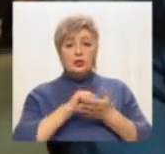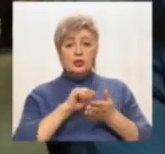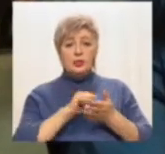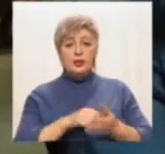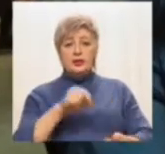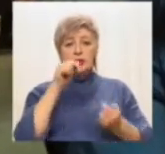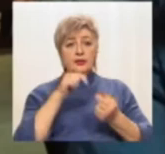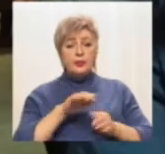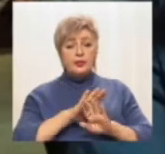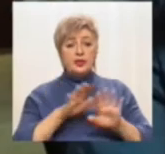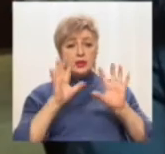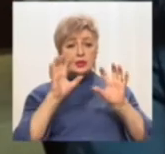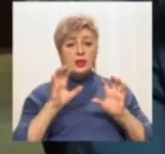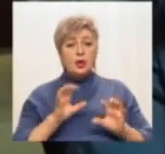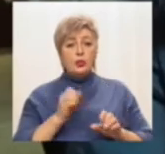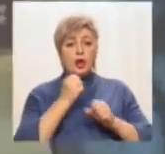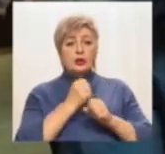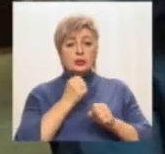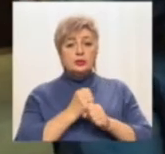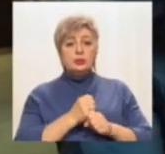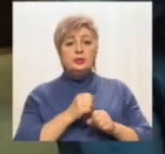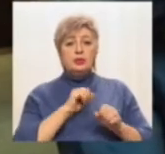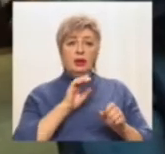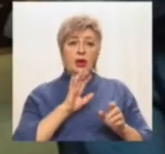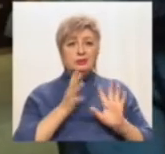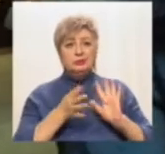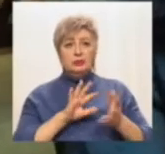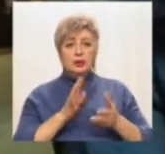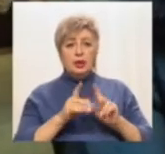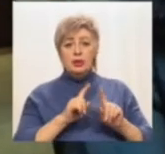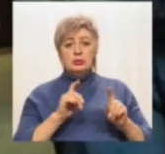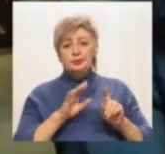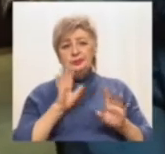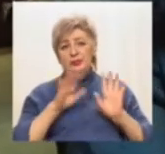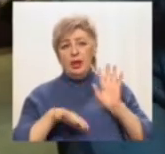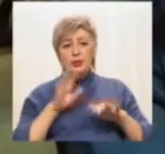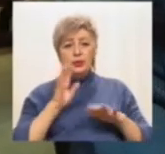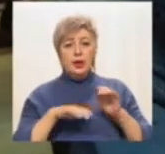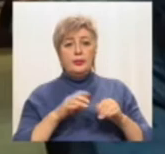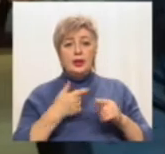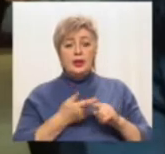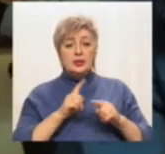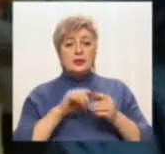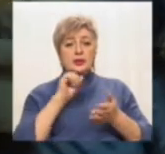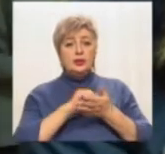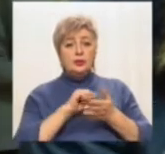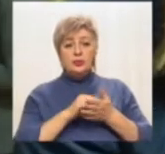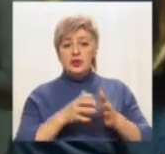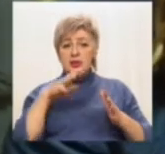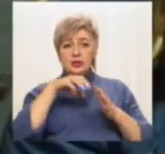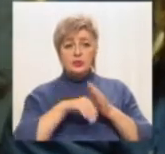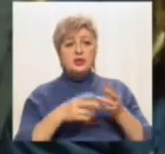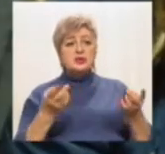вимогам закону. Розроблені вони, ну, аби як, щоб було зроблено. Насправді ці документи не містять необхідної